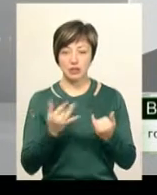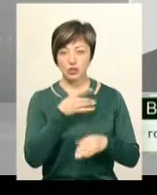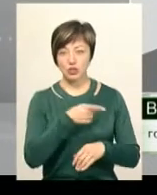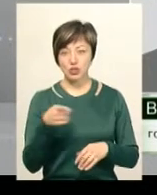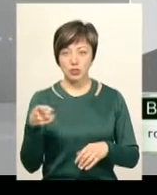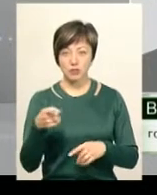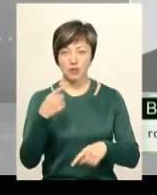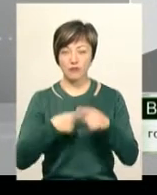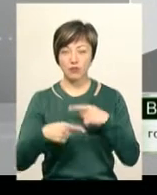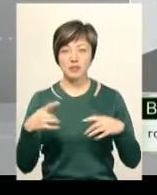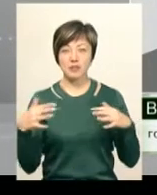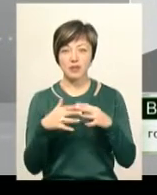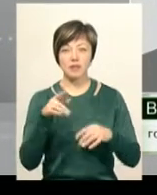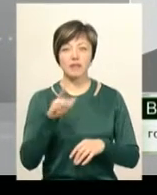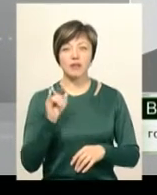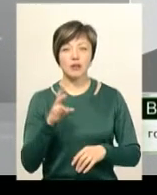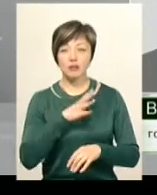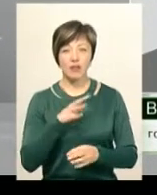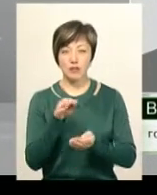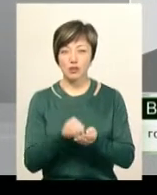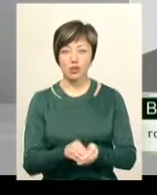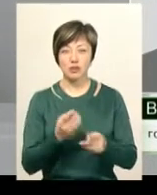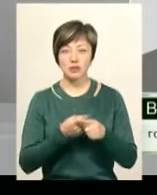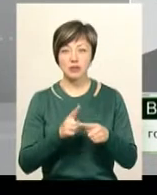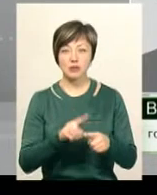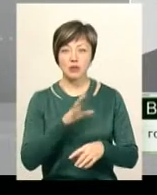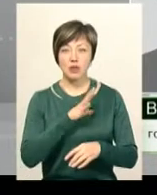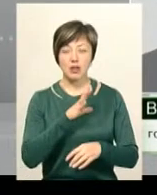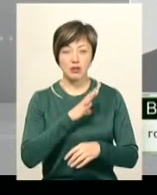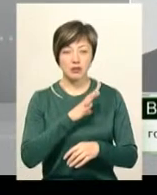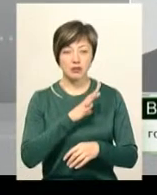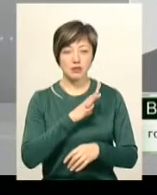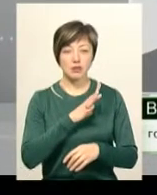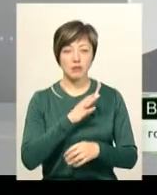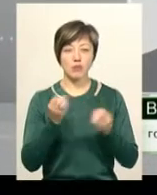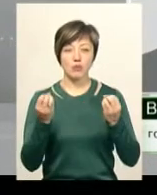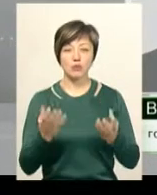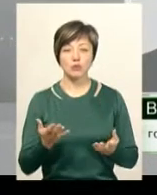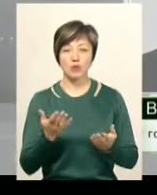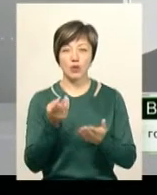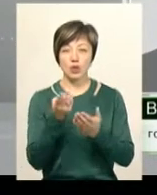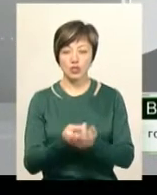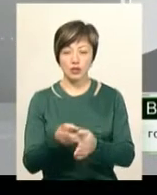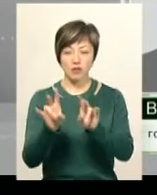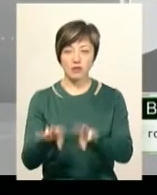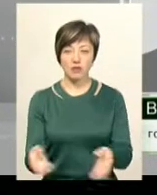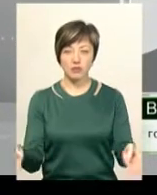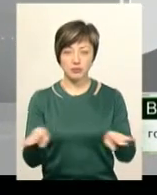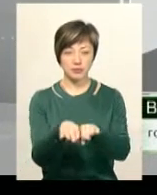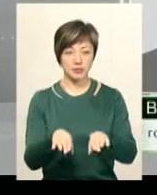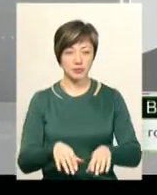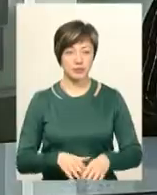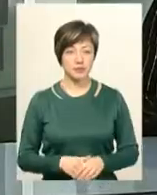повернувся з війни. Тому що він був небзахоронений, це була санітарна захоронення, якби він просто лежав в воронці, засипаний землею.